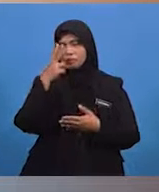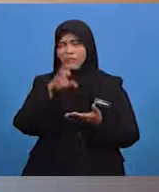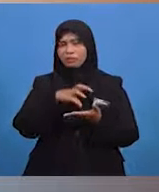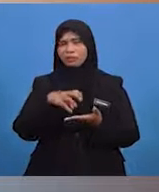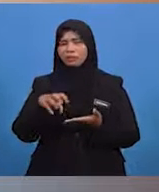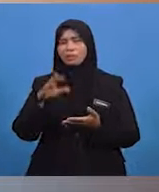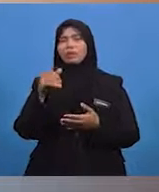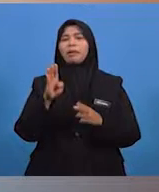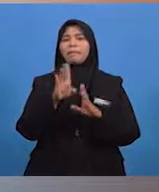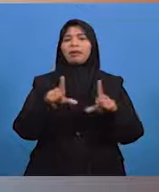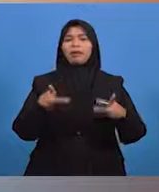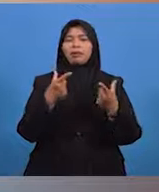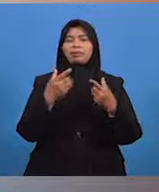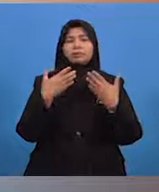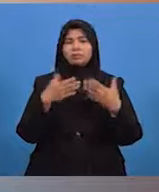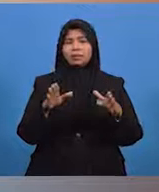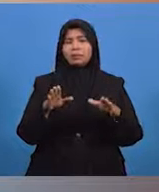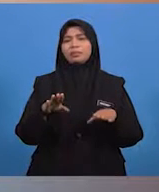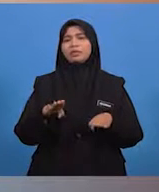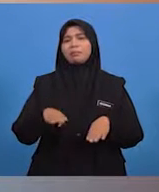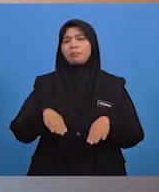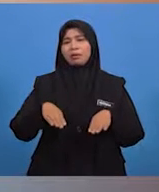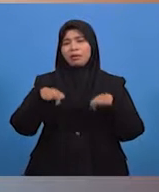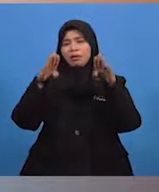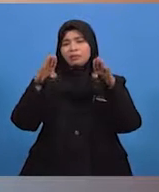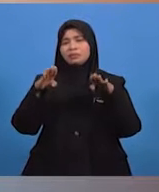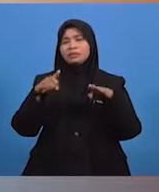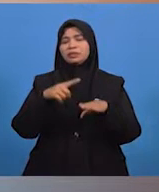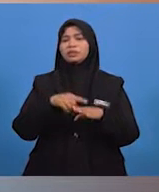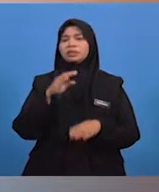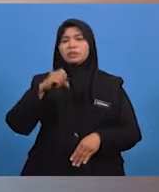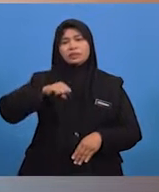berlaku selepas kejadian aliran lumpur di Sabah.